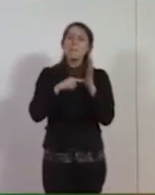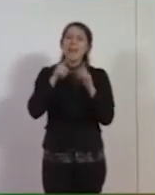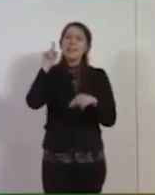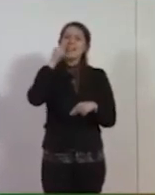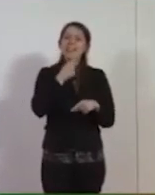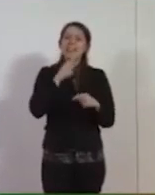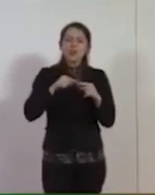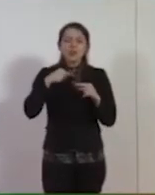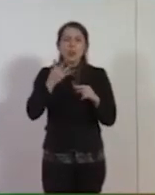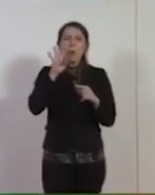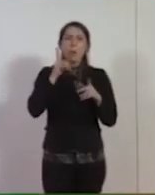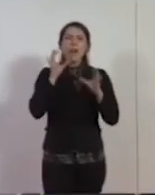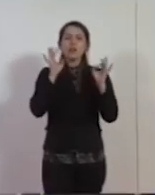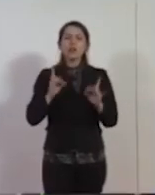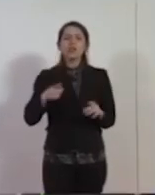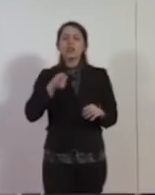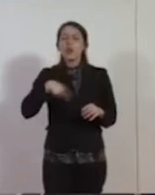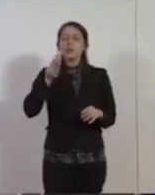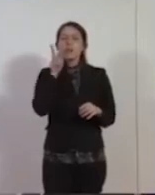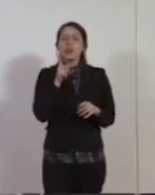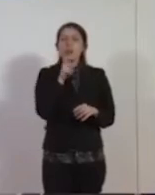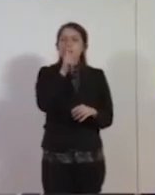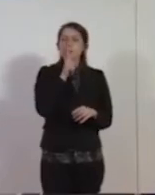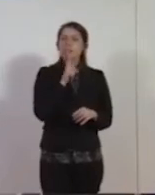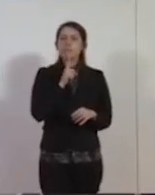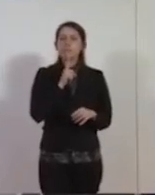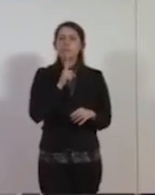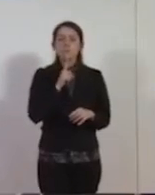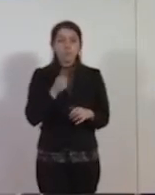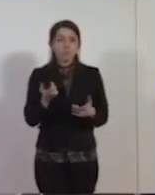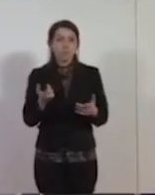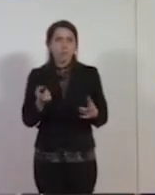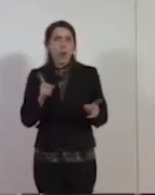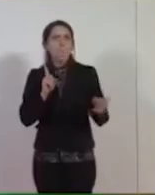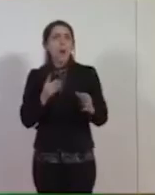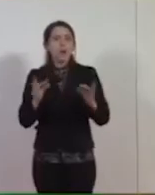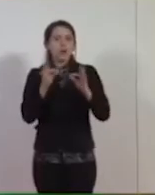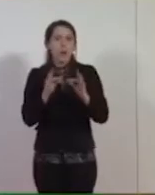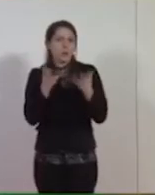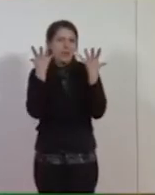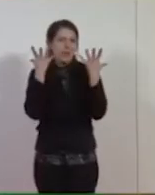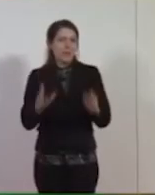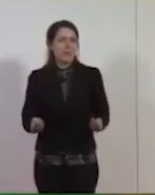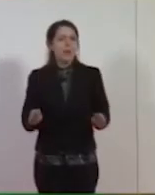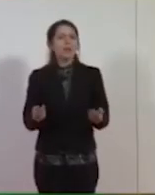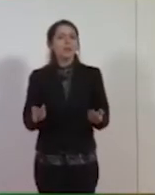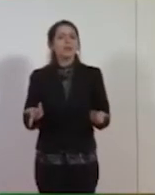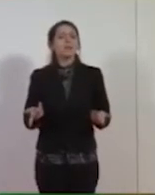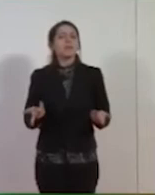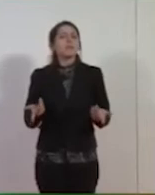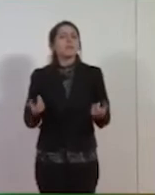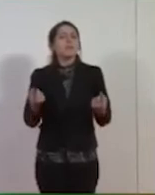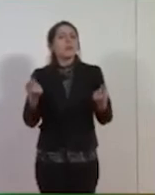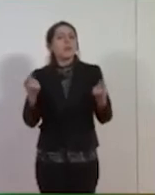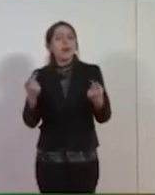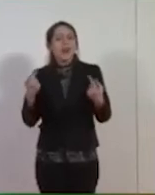abbiamo vissuto dopo il 4 dicembre. Ci sono stati appuntamenti politici, ma a differenza di questo,